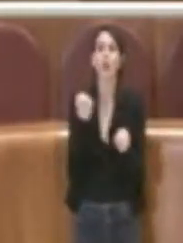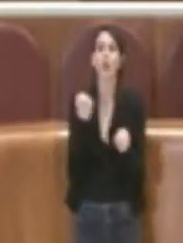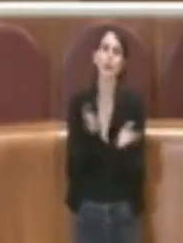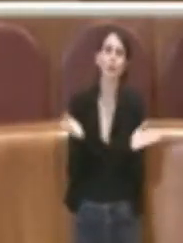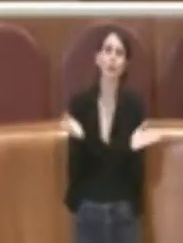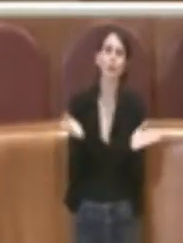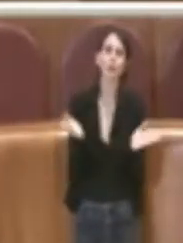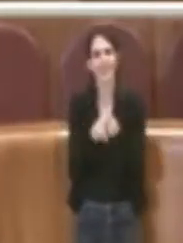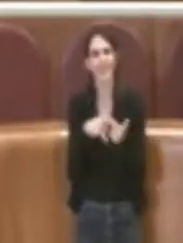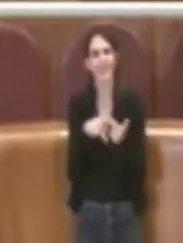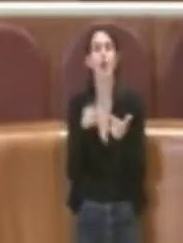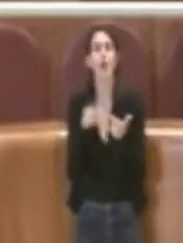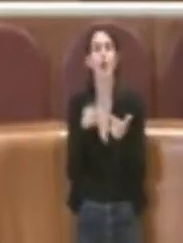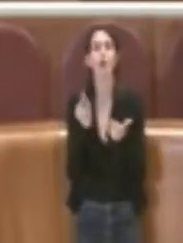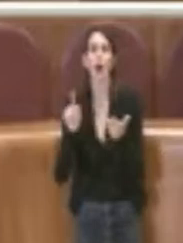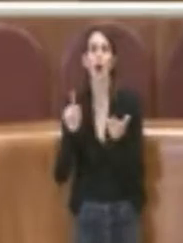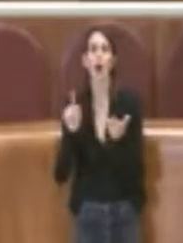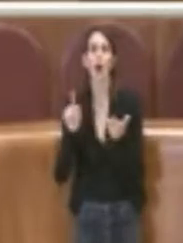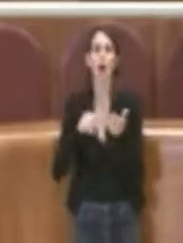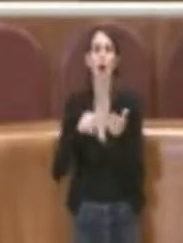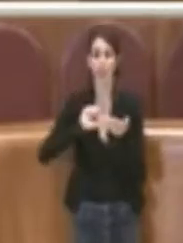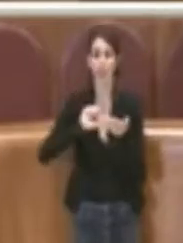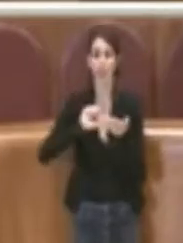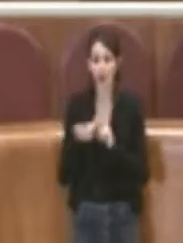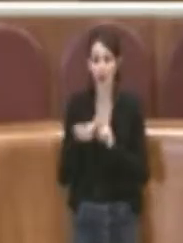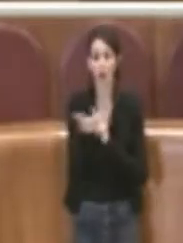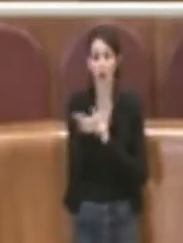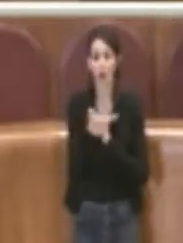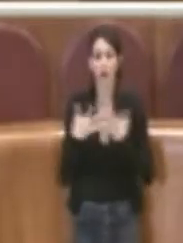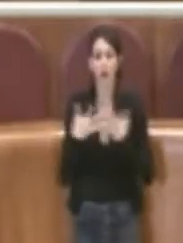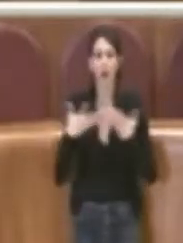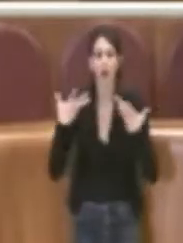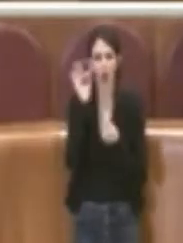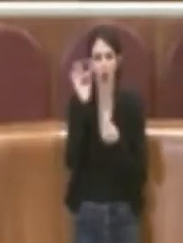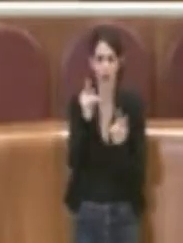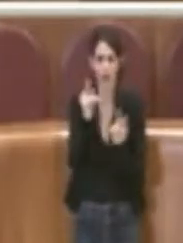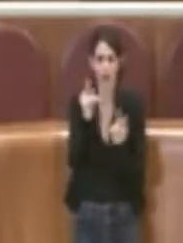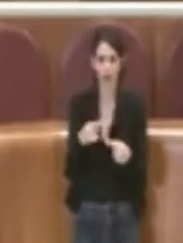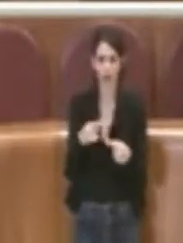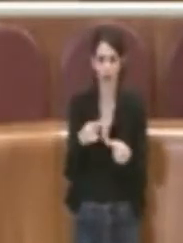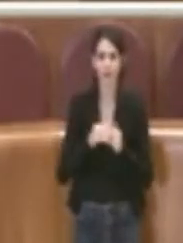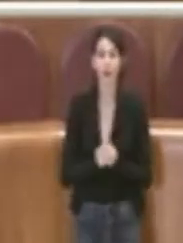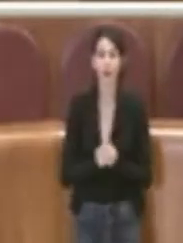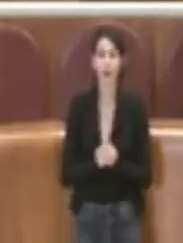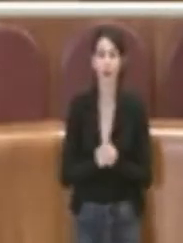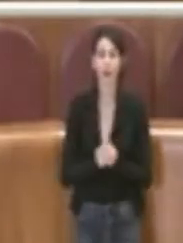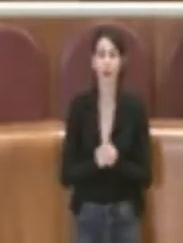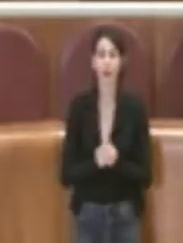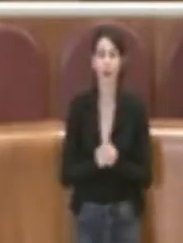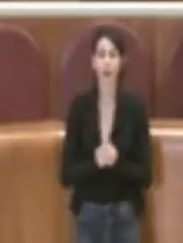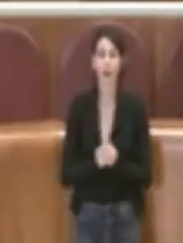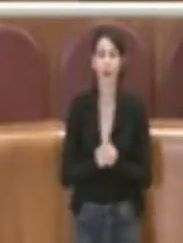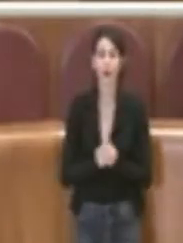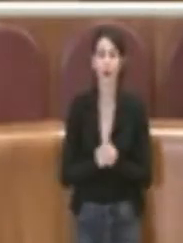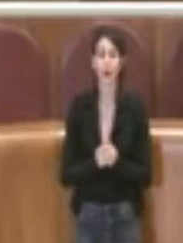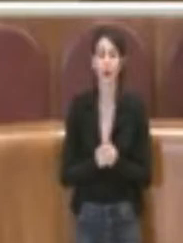e sport e quindi per questo motivo comunque siamo d'accordo con i contenuti appunto della mozione...